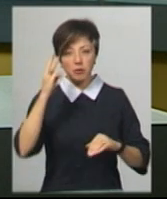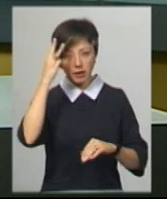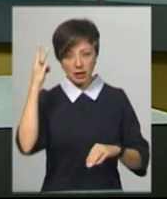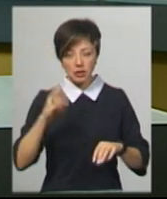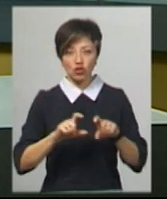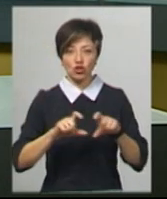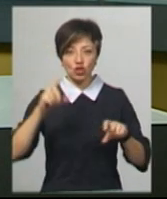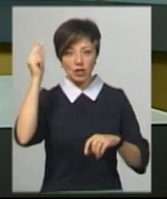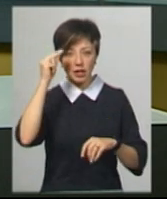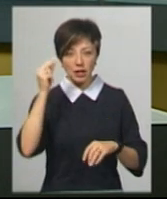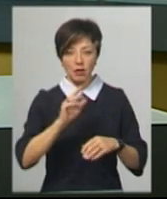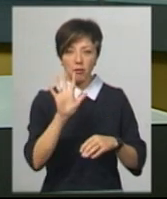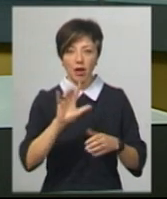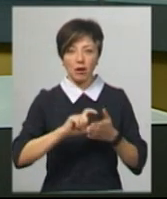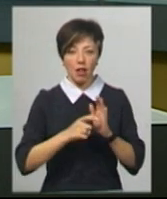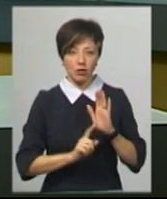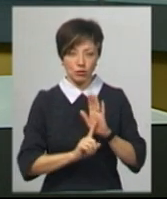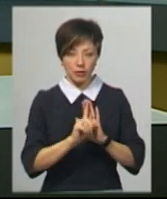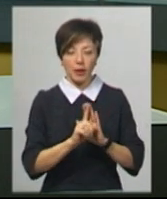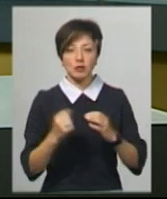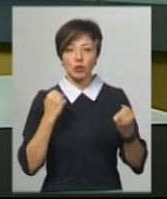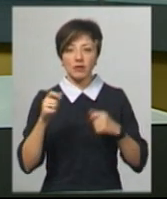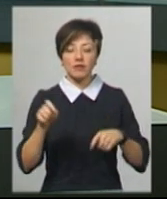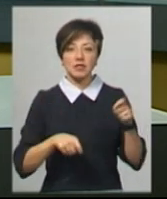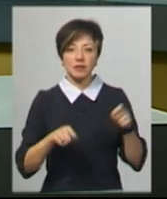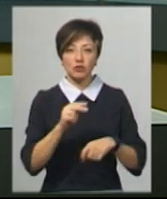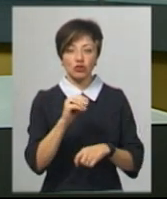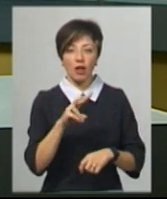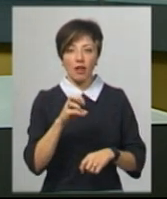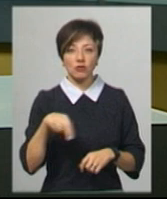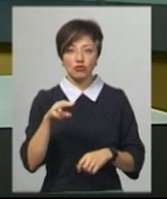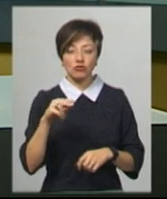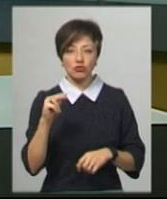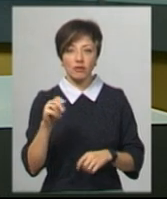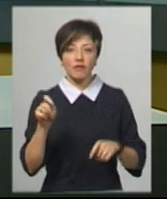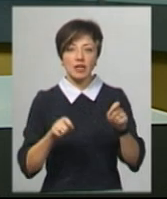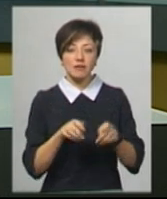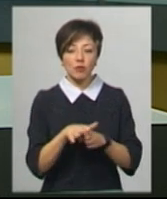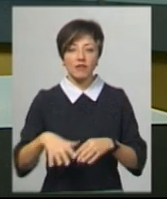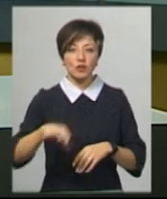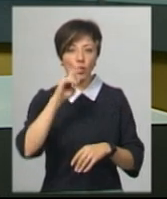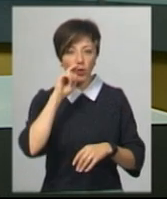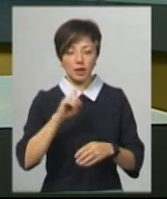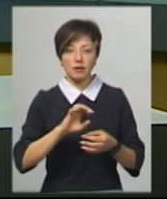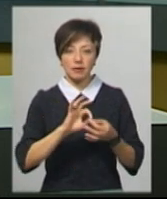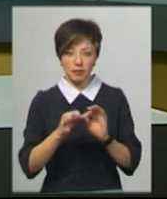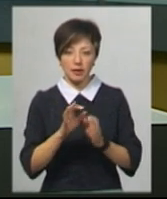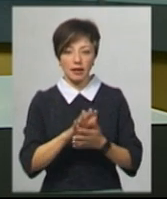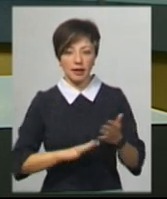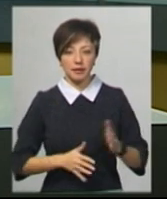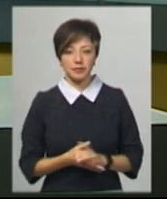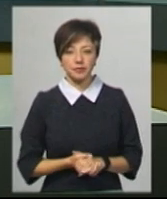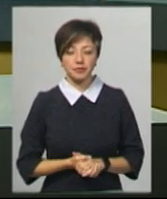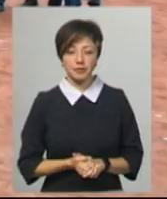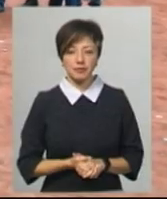загальноосвітніх шкіл від 5 класу. Спортивний фестиваль «Челлендж-фест» сьогодні відбувається на всій Україні. Більше дивіться далі у сюжеті.